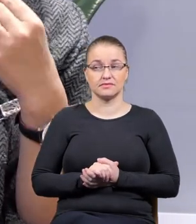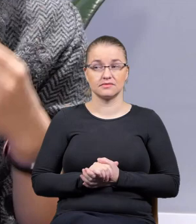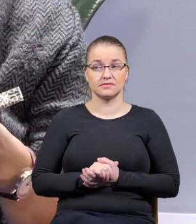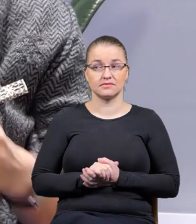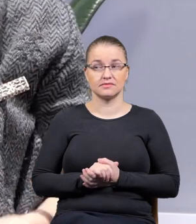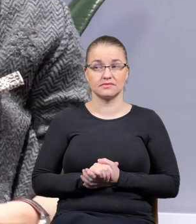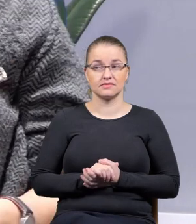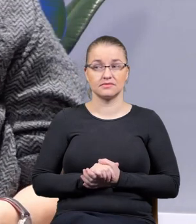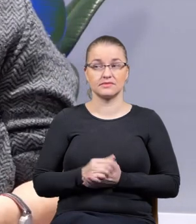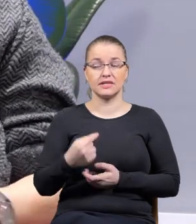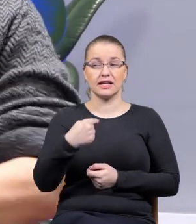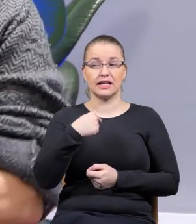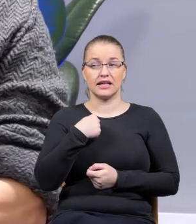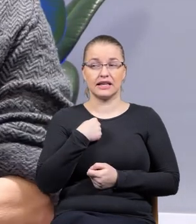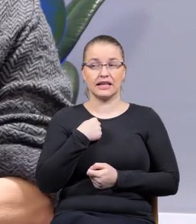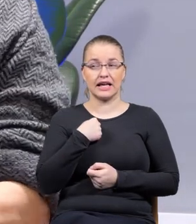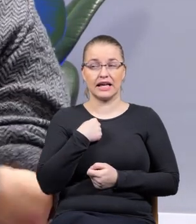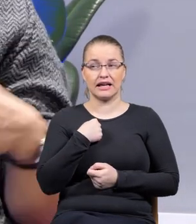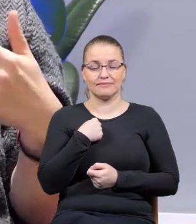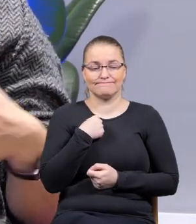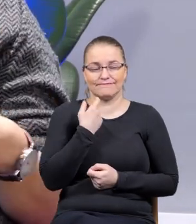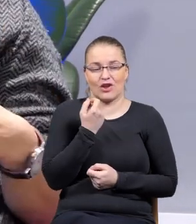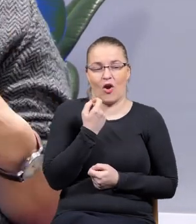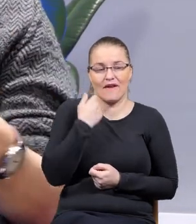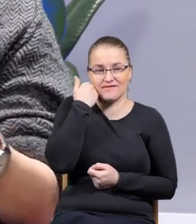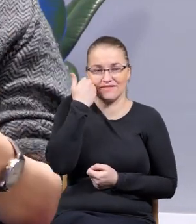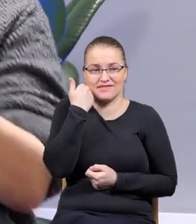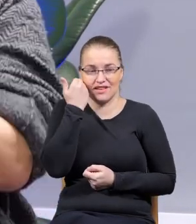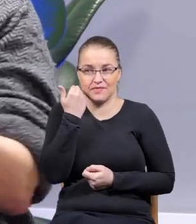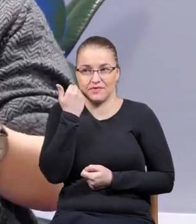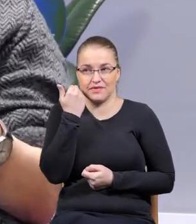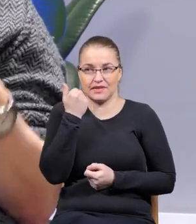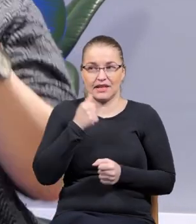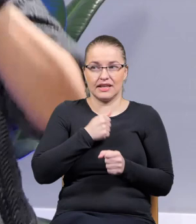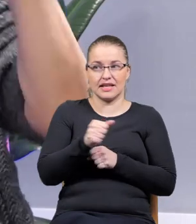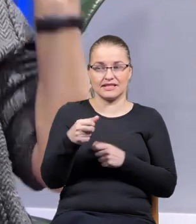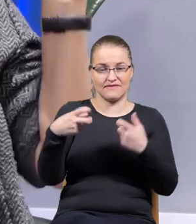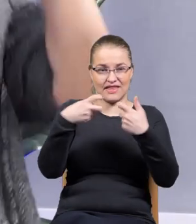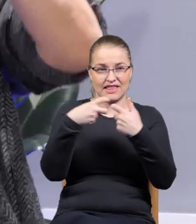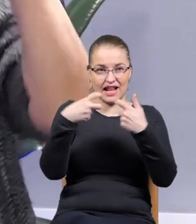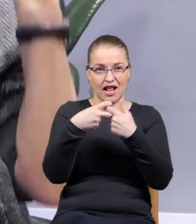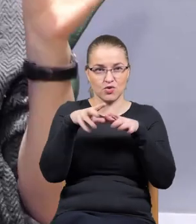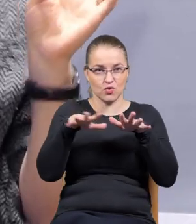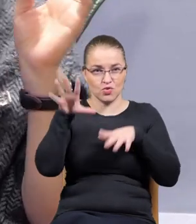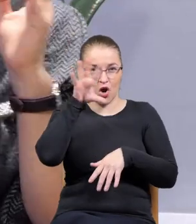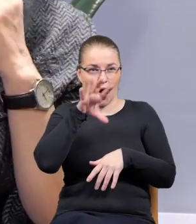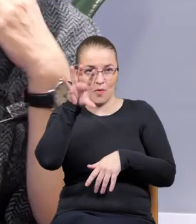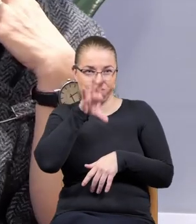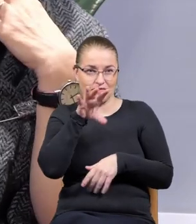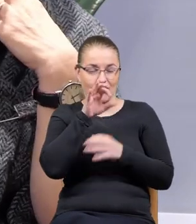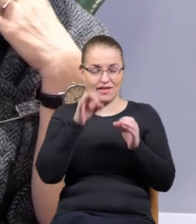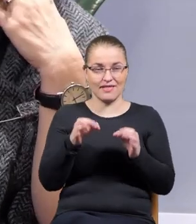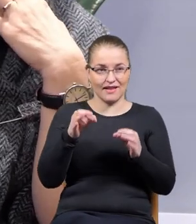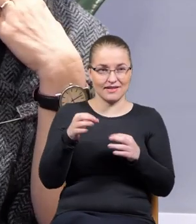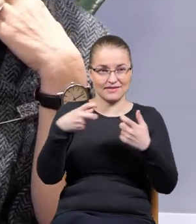Ja wiesz co, jakoś bym była skrępowana, zwłaszcza, że jest streaming, prawda, i tam dużo ludzi nas słucha, ale